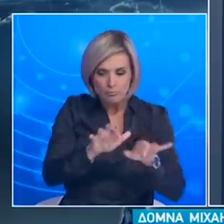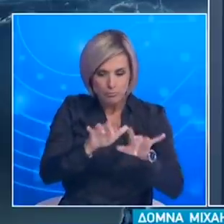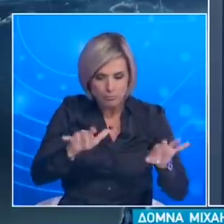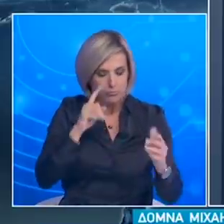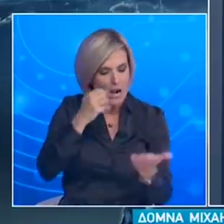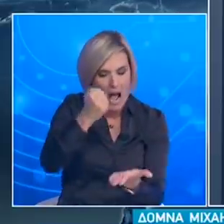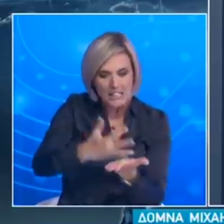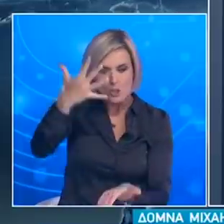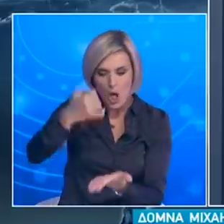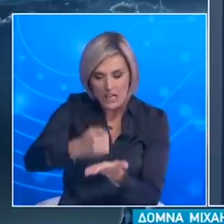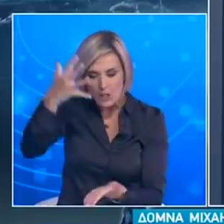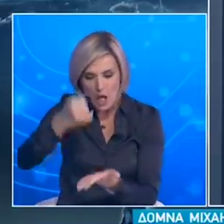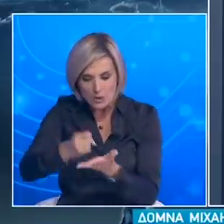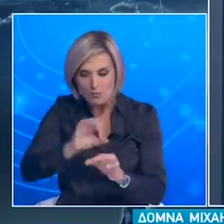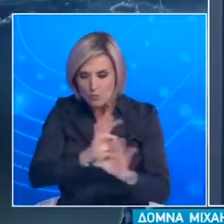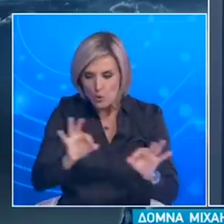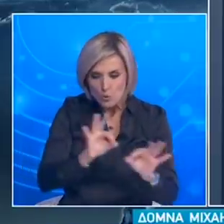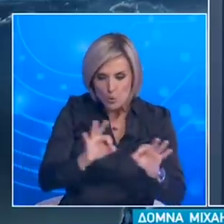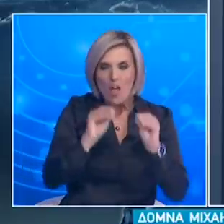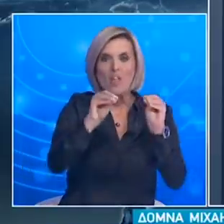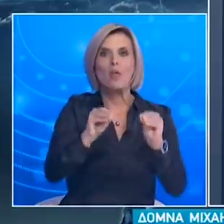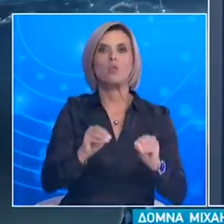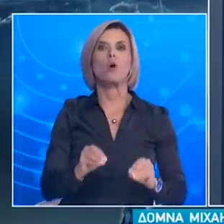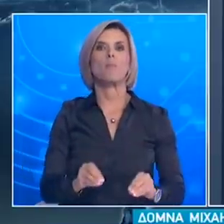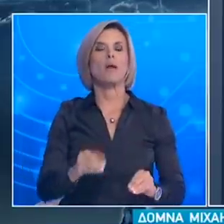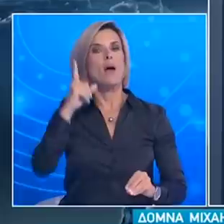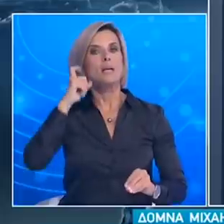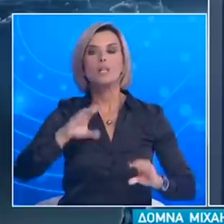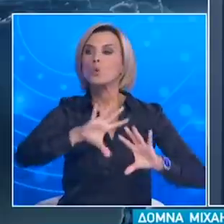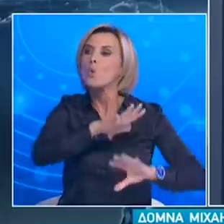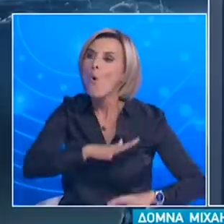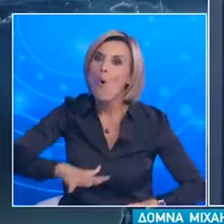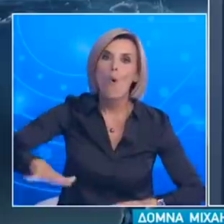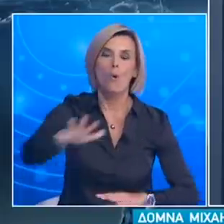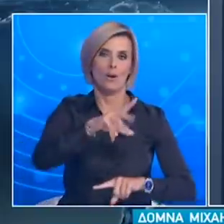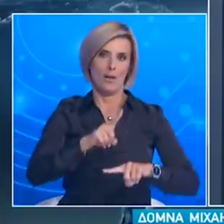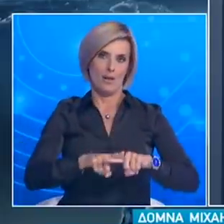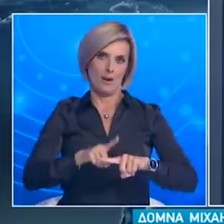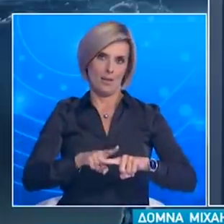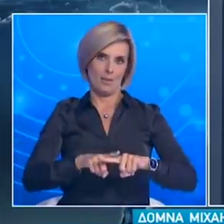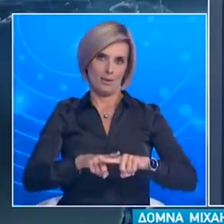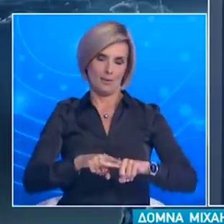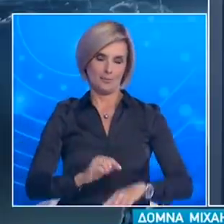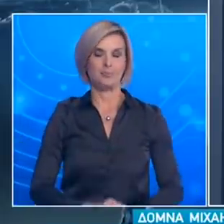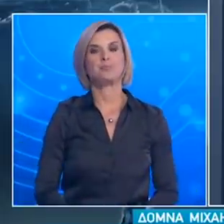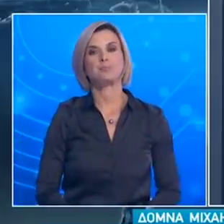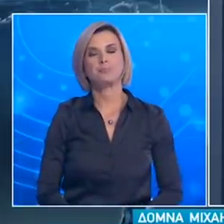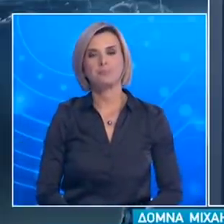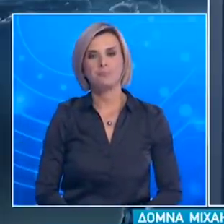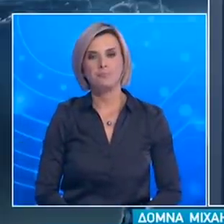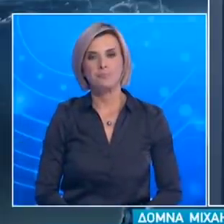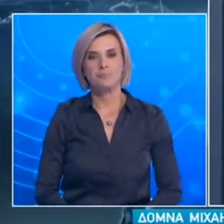άμεση και καθολική αποτύπωση της κατάστασης ανα πάσα στιγμή σε όλη την επικράτεια Κλείνοντας,